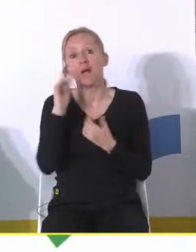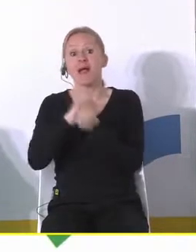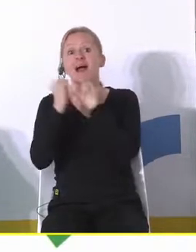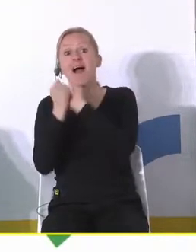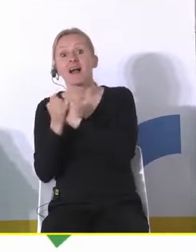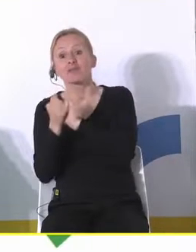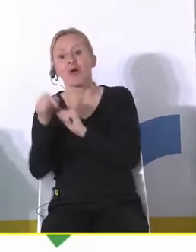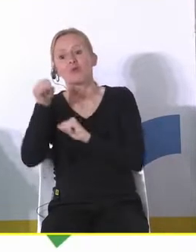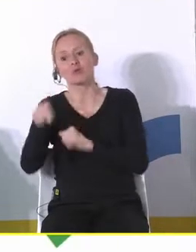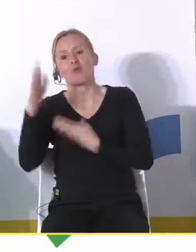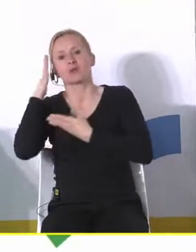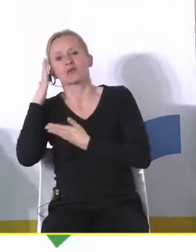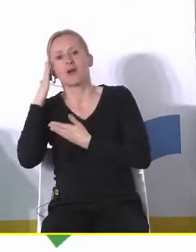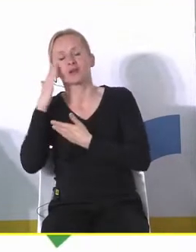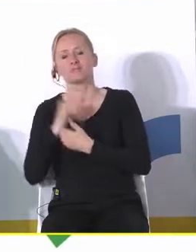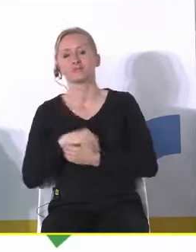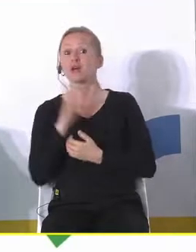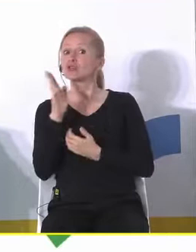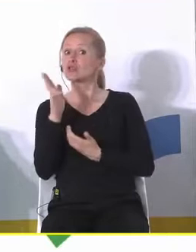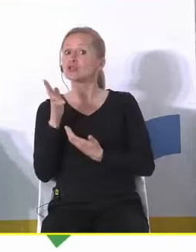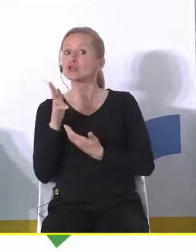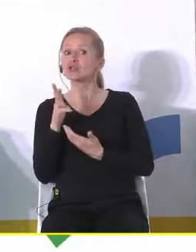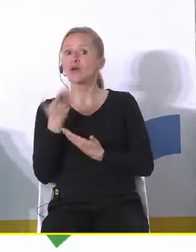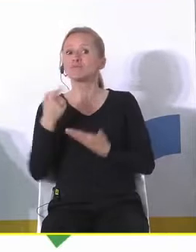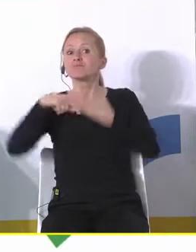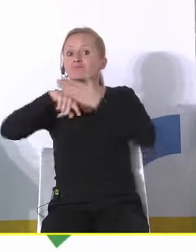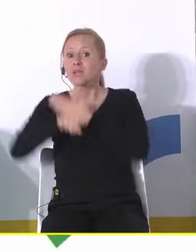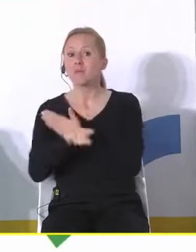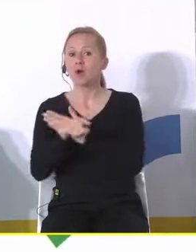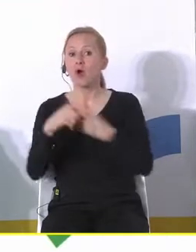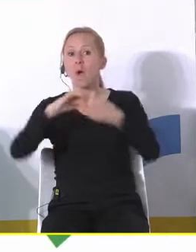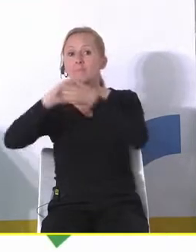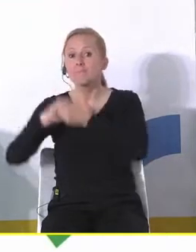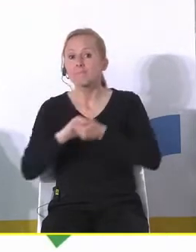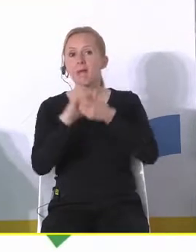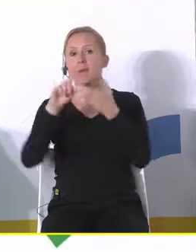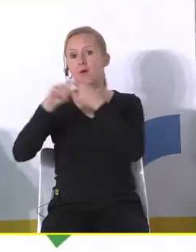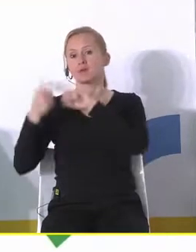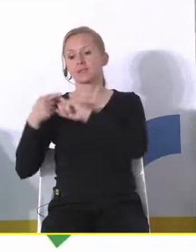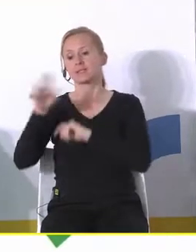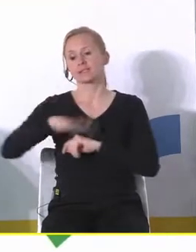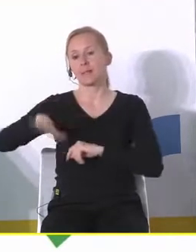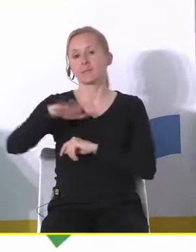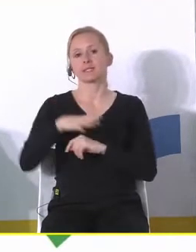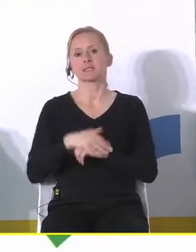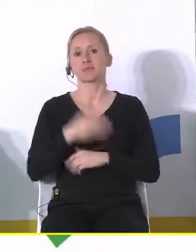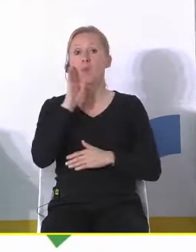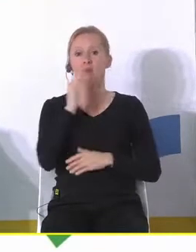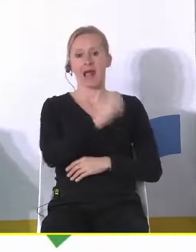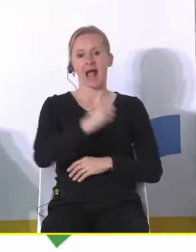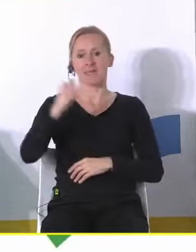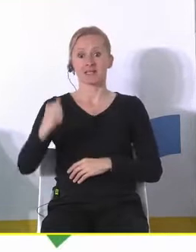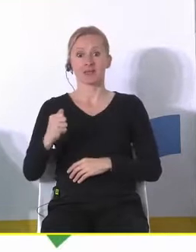wręcz są stąd tak czyli są tymi którzy są najgłębiej zakorzenieni którzy są tak naprawdę ambasadorami tej